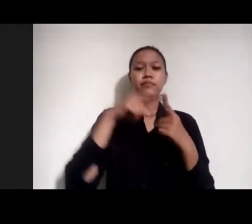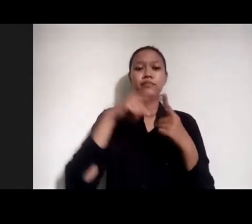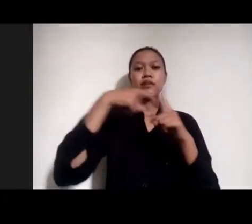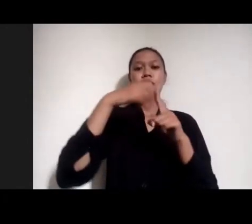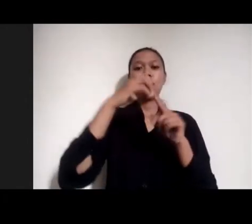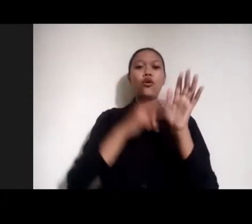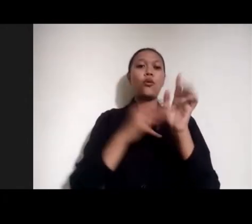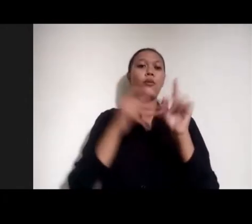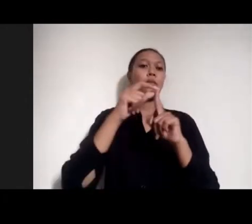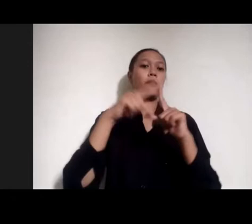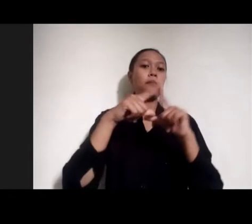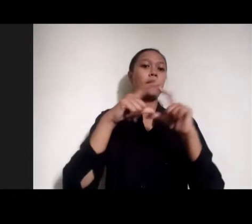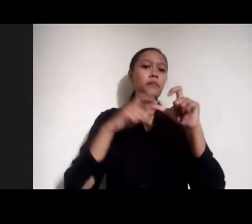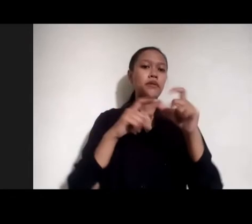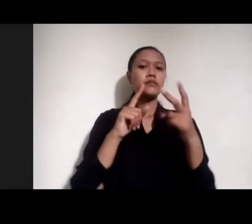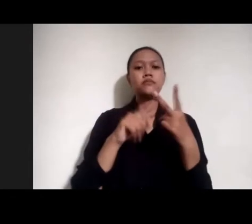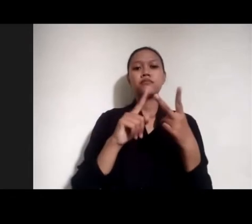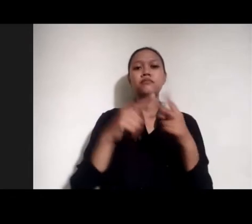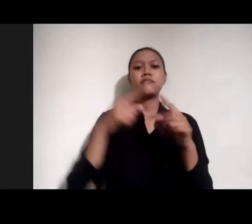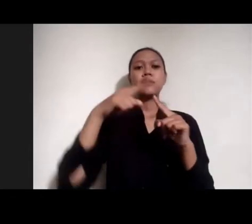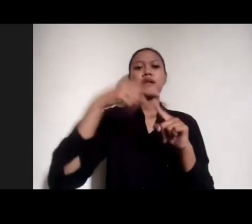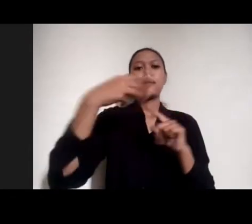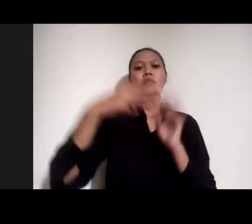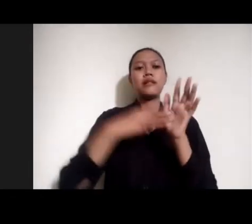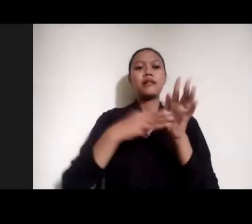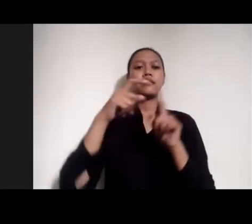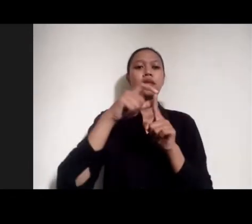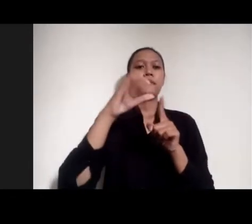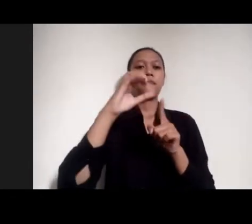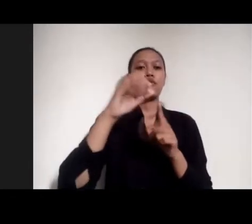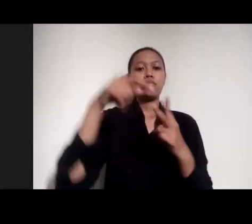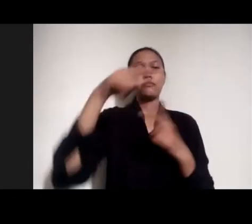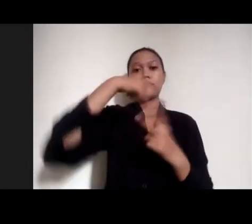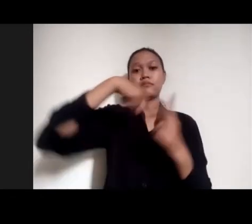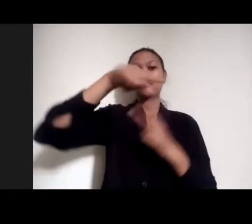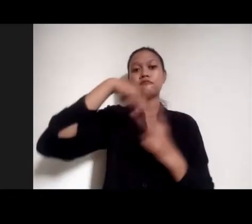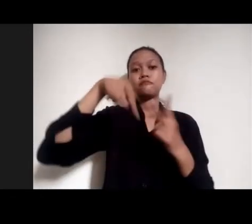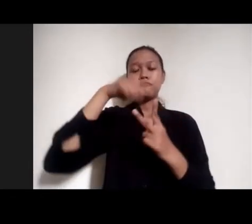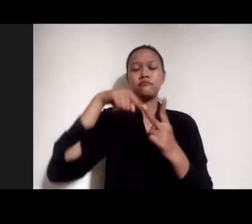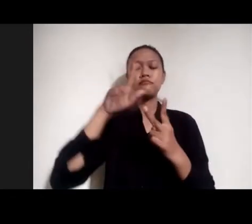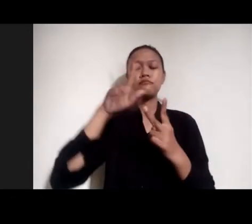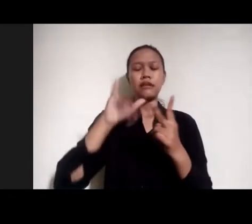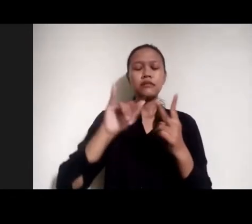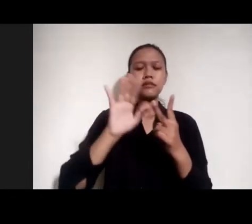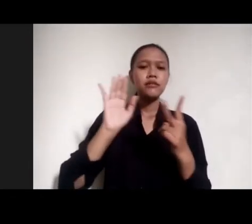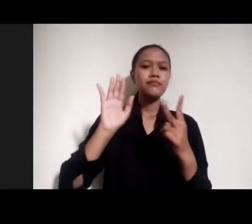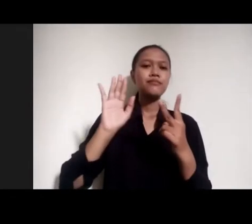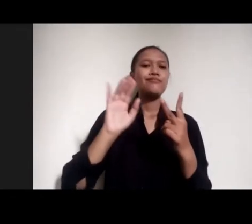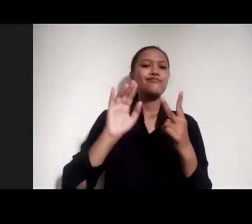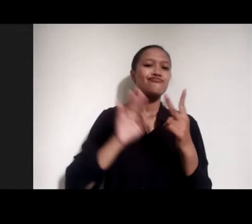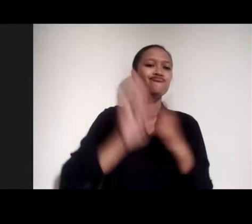sekarang mereka Menurutku masih jadi yang terdepan Ketika kita bicara soal jurnalisme data